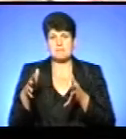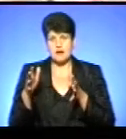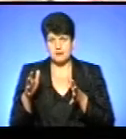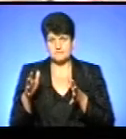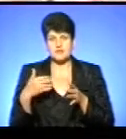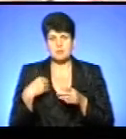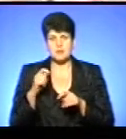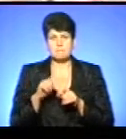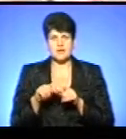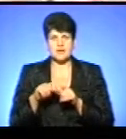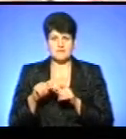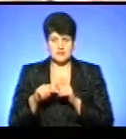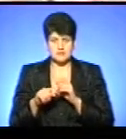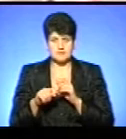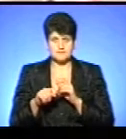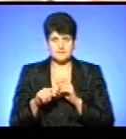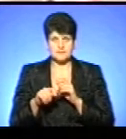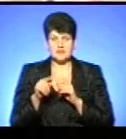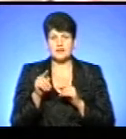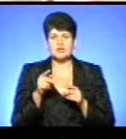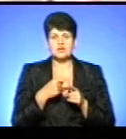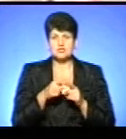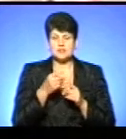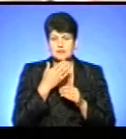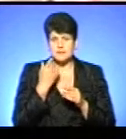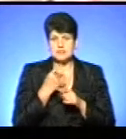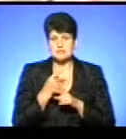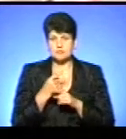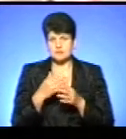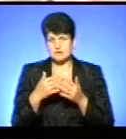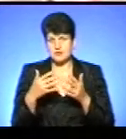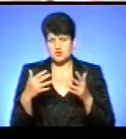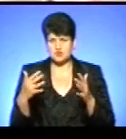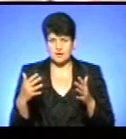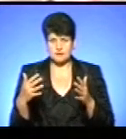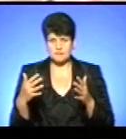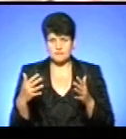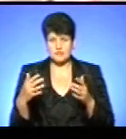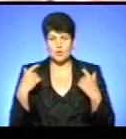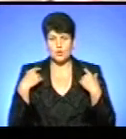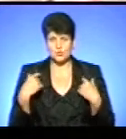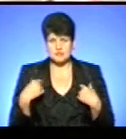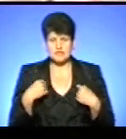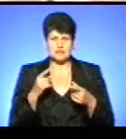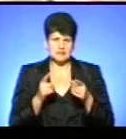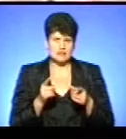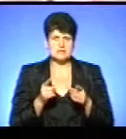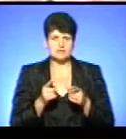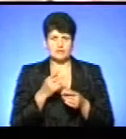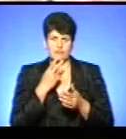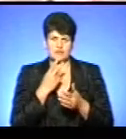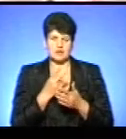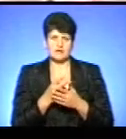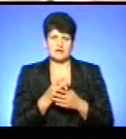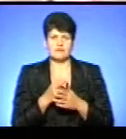Тобто ми перевірили, перевірили його, чи немає ніяких заборонених речей. Люкзак, дійсно, він такий, виглядав, як